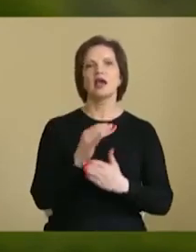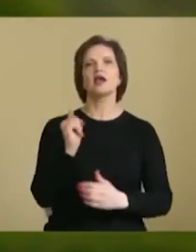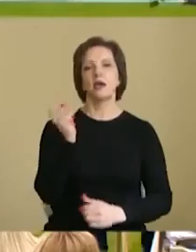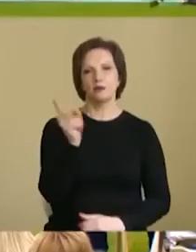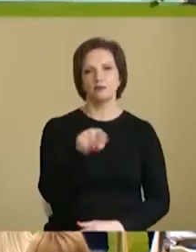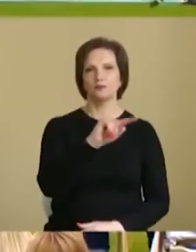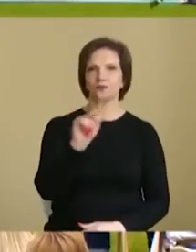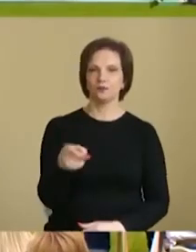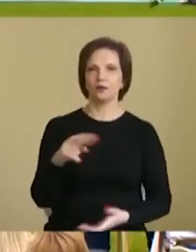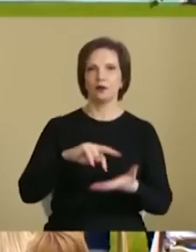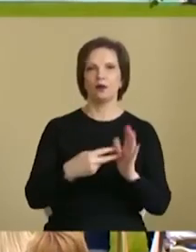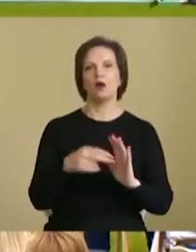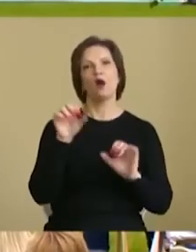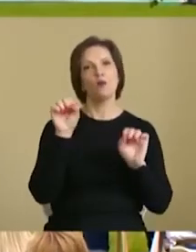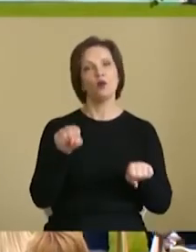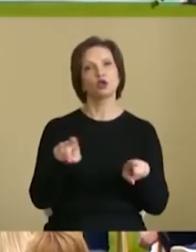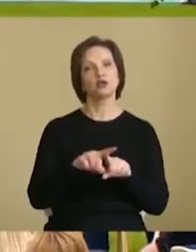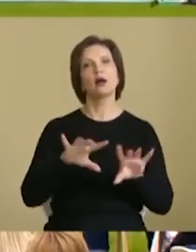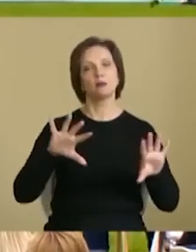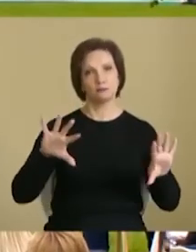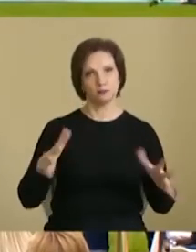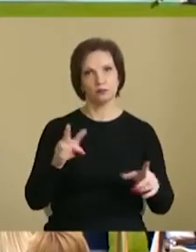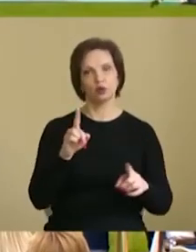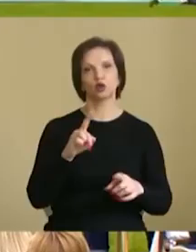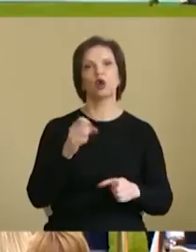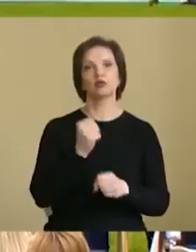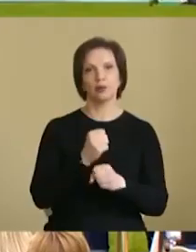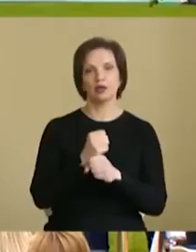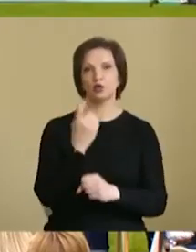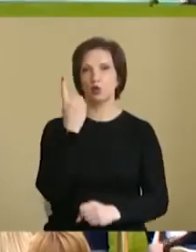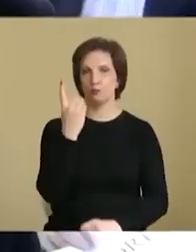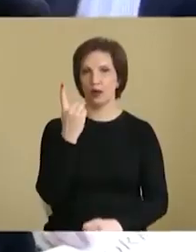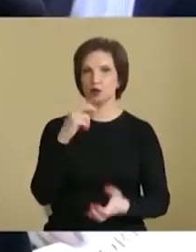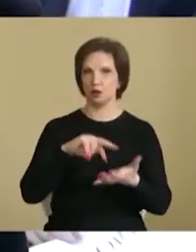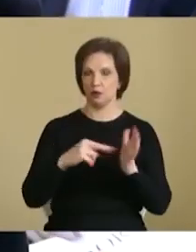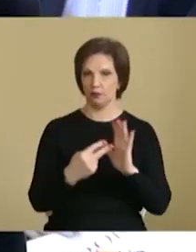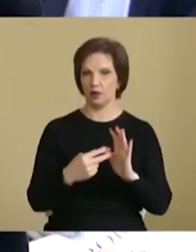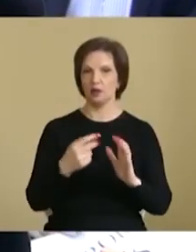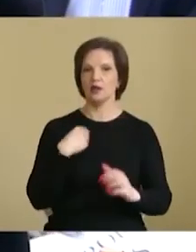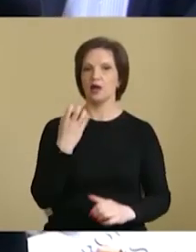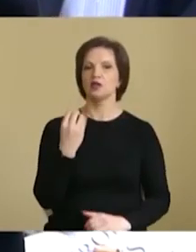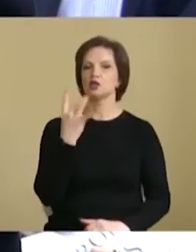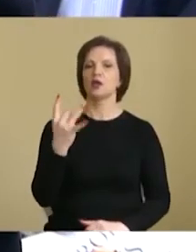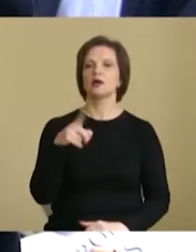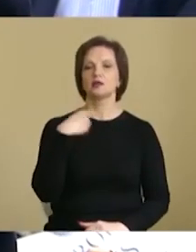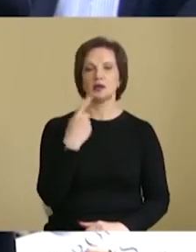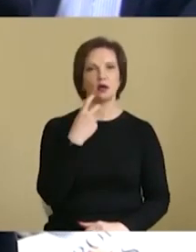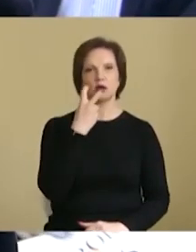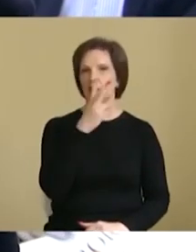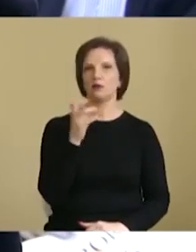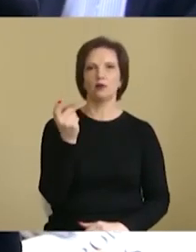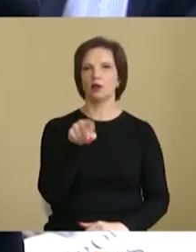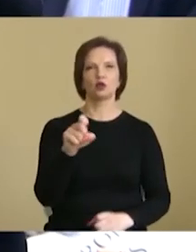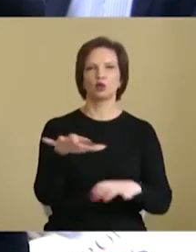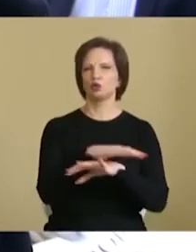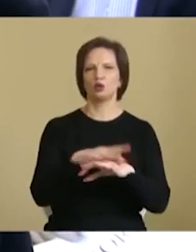може так статися, що не спрацює перший план. Я все ж таки ще раз кажу, що, незважаючи на те, що суспільство